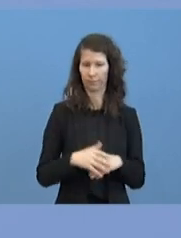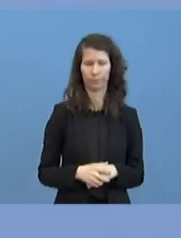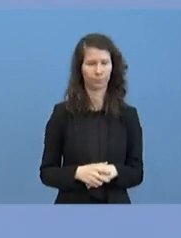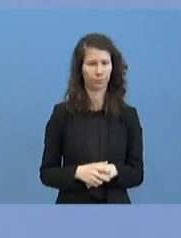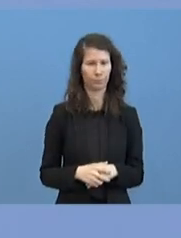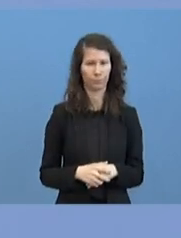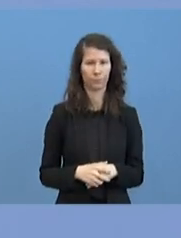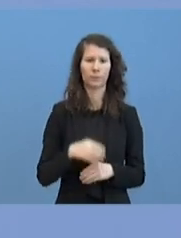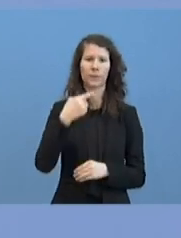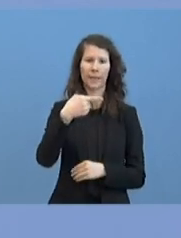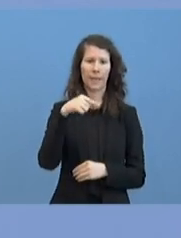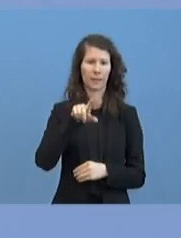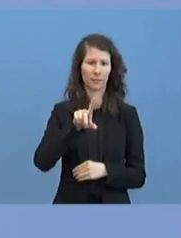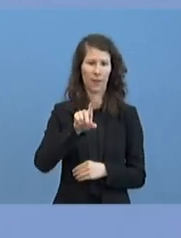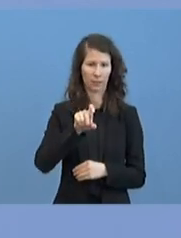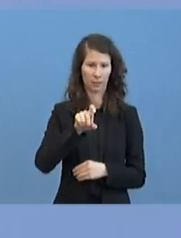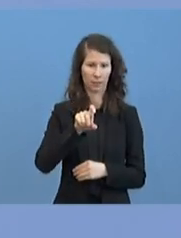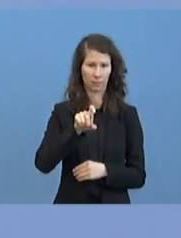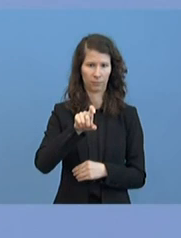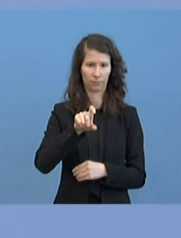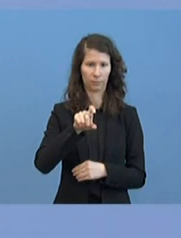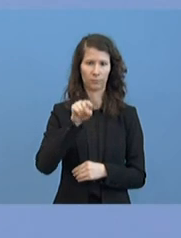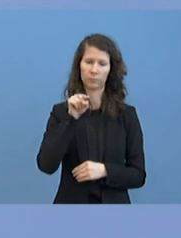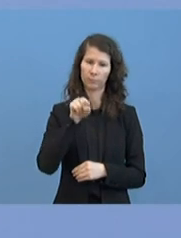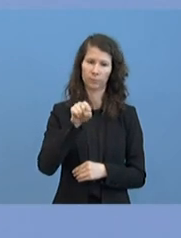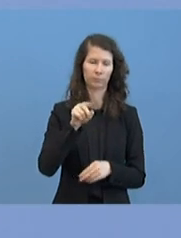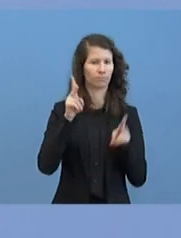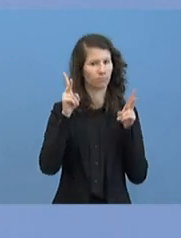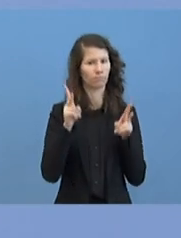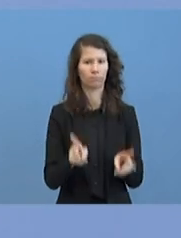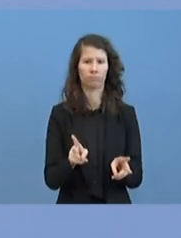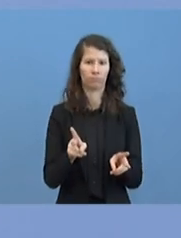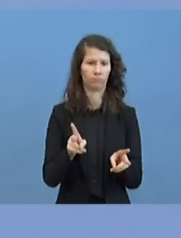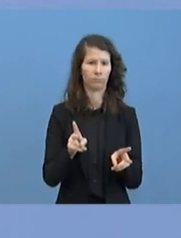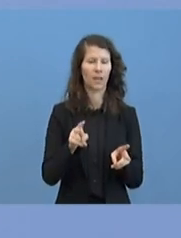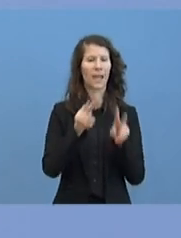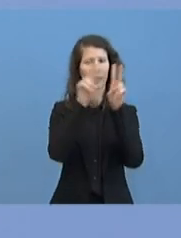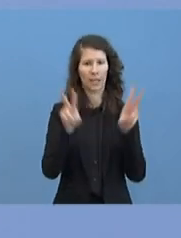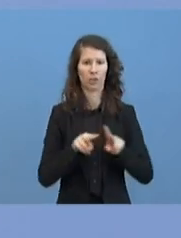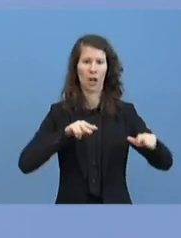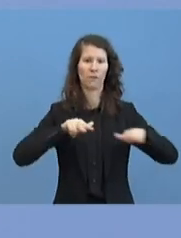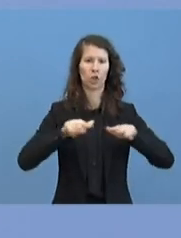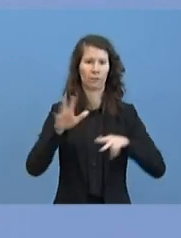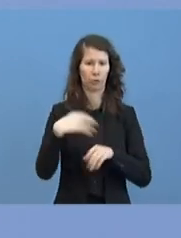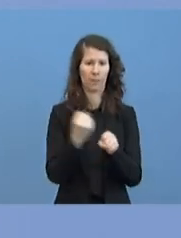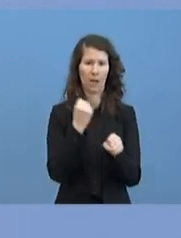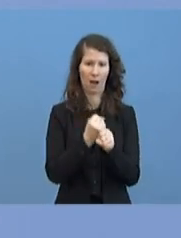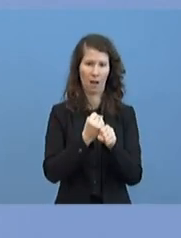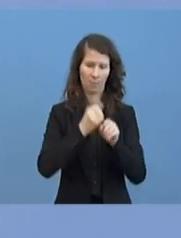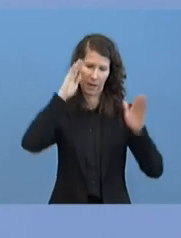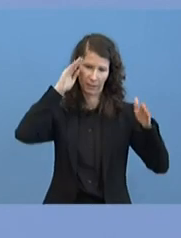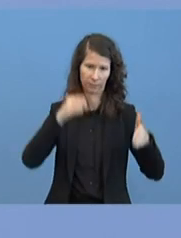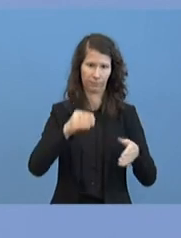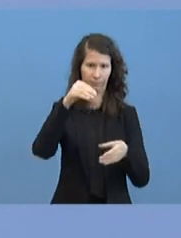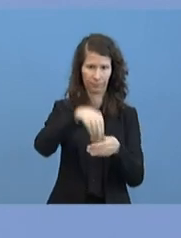G20 ist das zentrale Forum internationaler wirtschaftlicher Zusammenarbeit und eben auch gerade